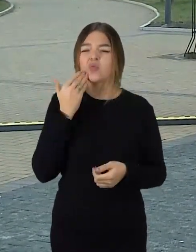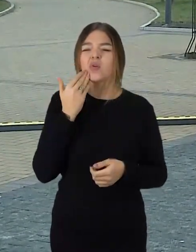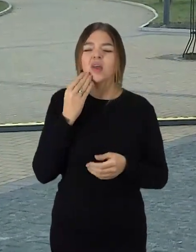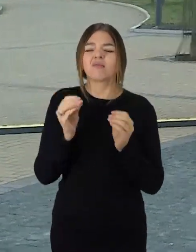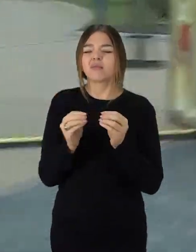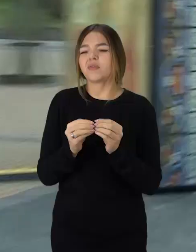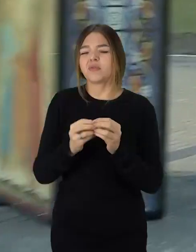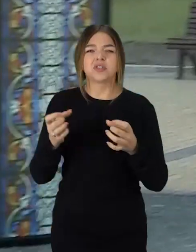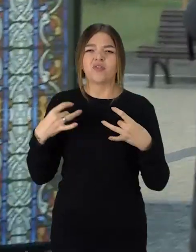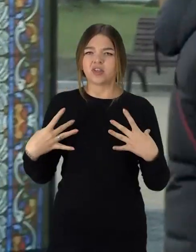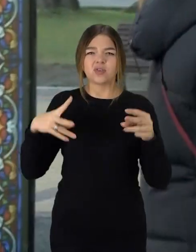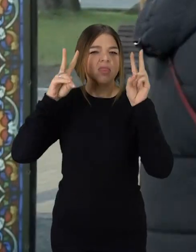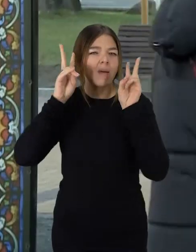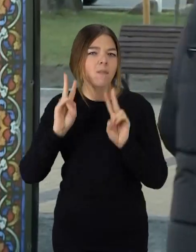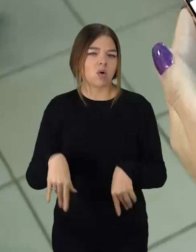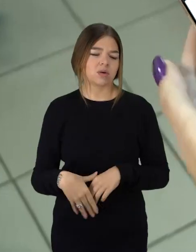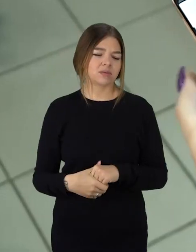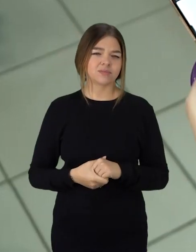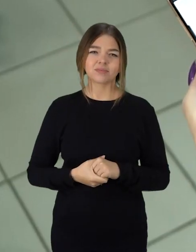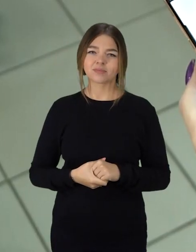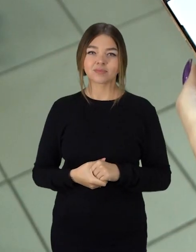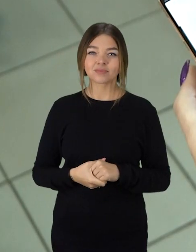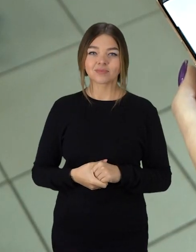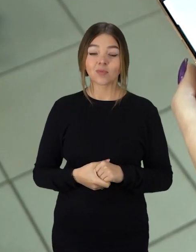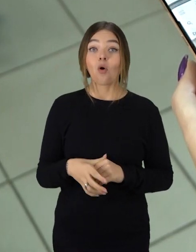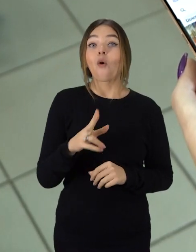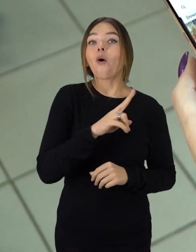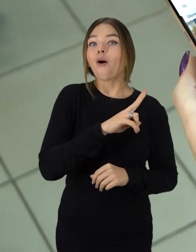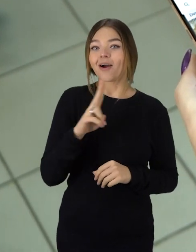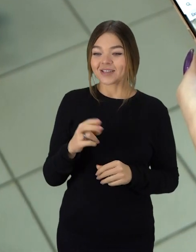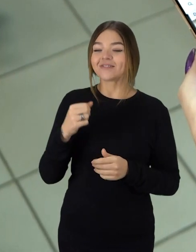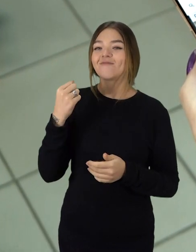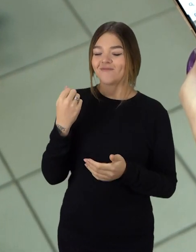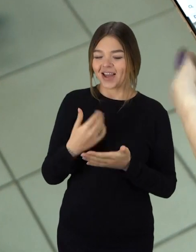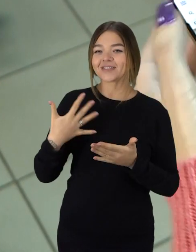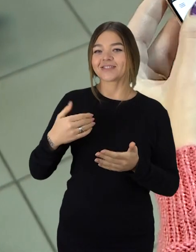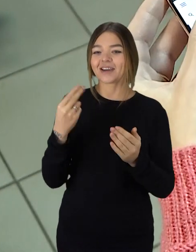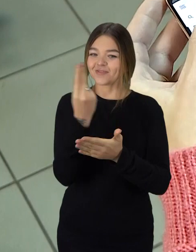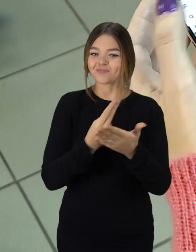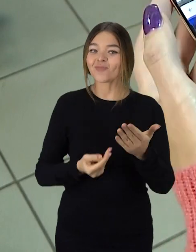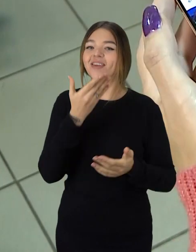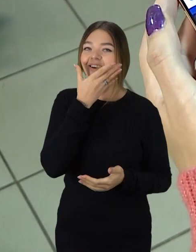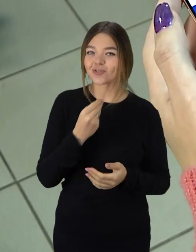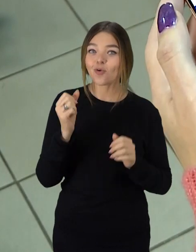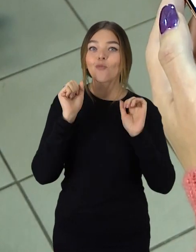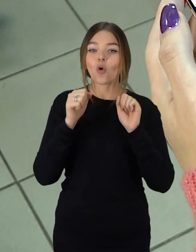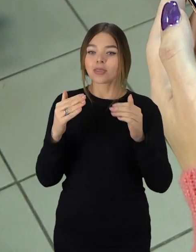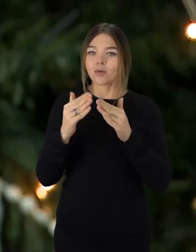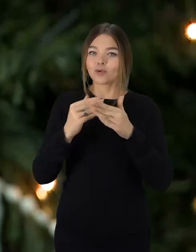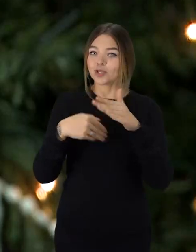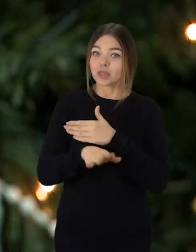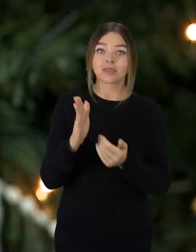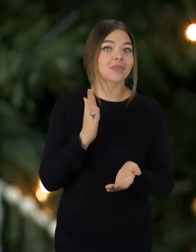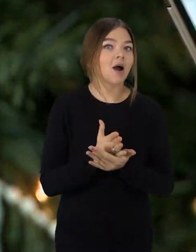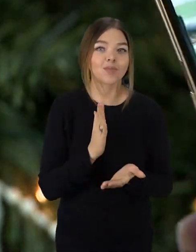neišvenčių išvesti moką, nei pasikuoštų. Nuo tie, kurie visgi vertina freskų prasme, jas gali apžiūrėti net neišie iš namų.